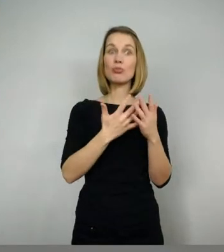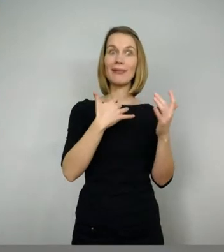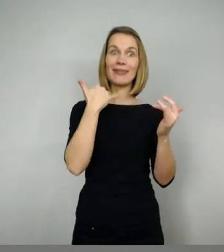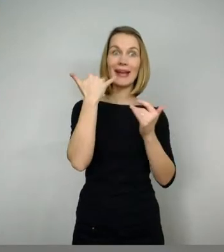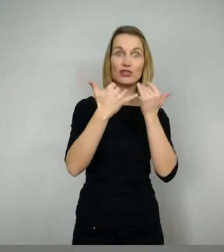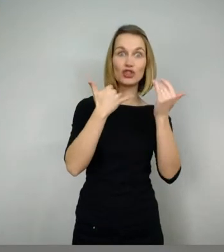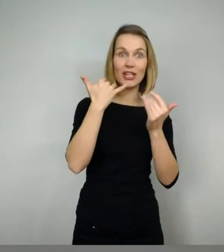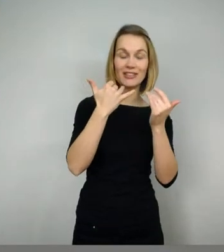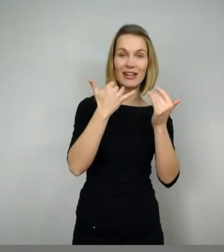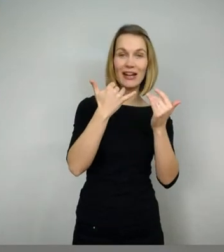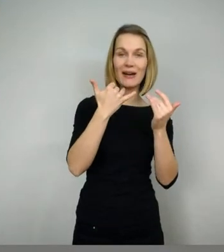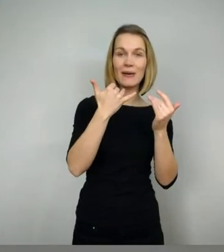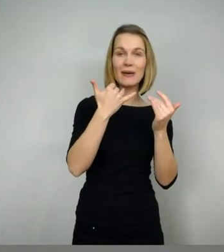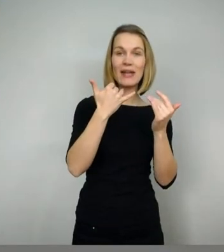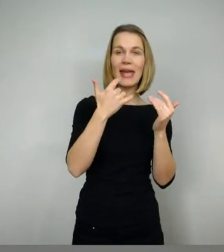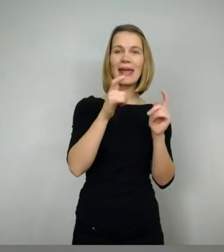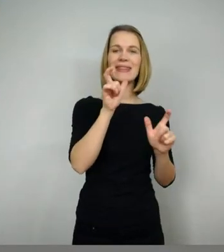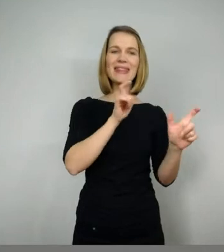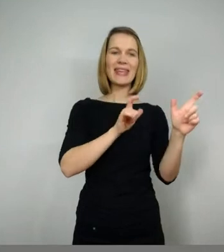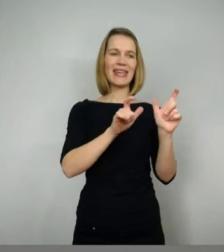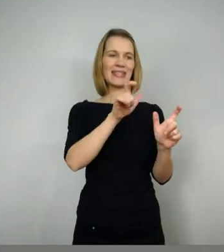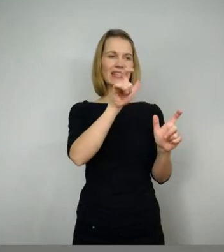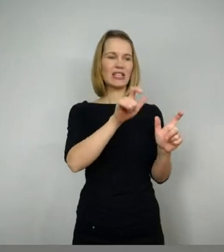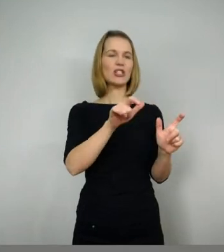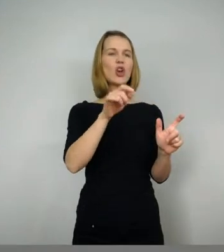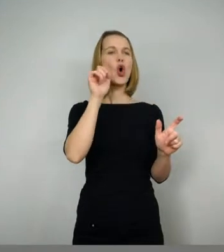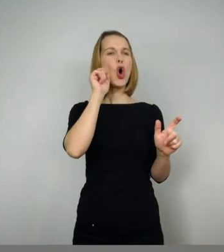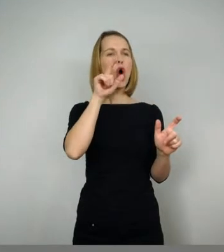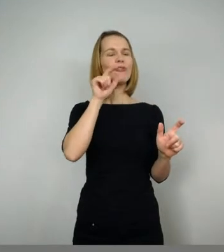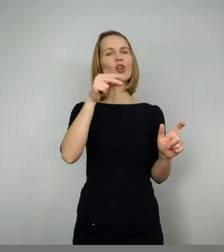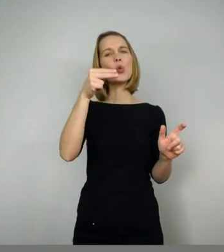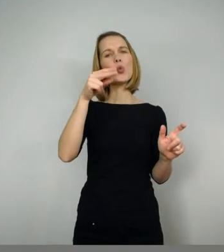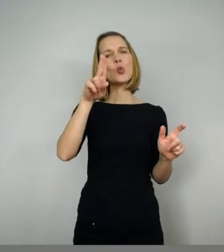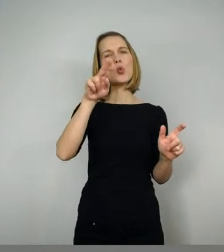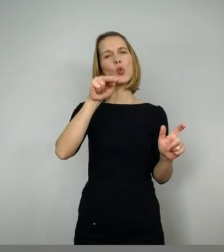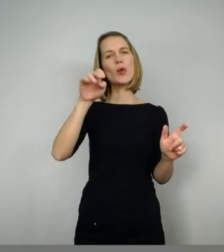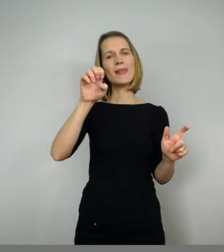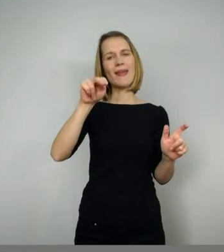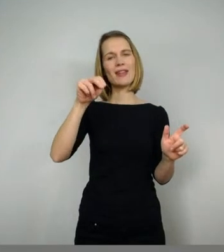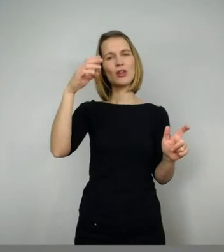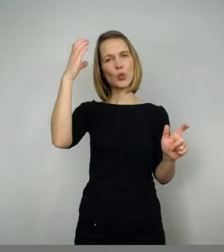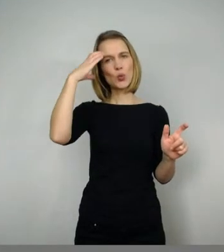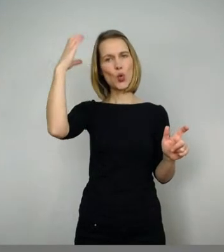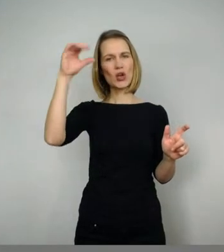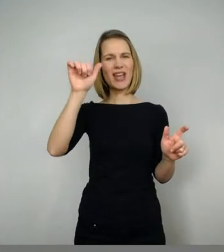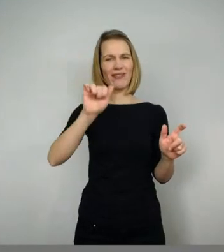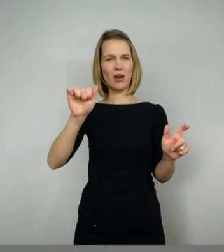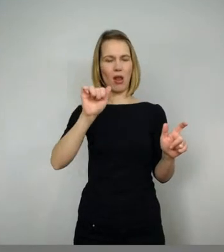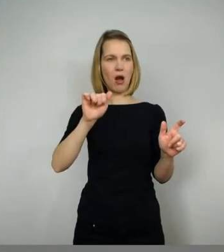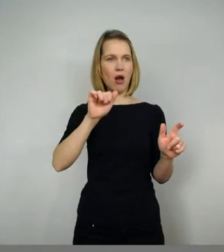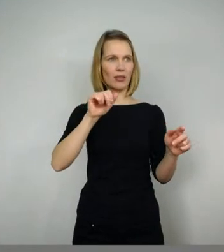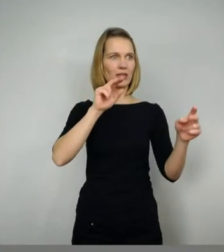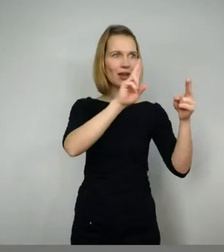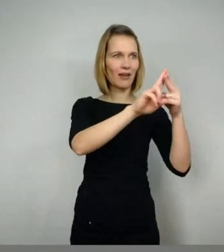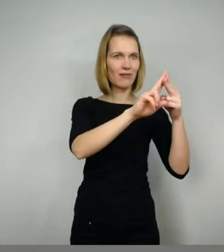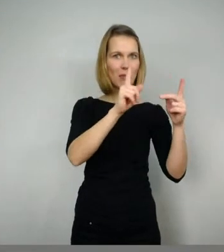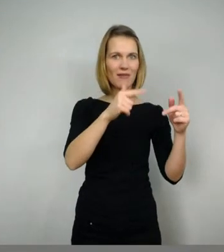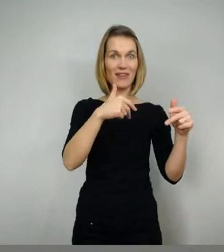Hundenkönig Attila, also der heißt dort Ätzel. Wenn man jetzt aber mal auf die Geschichte guckt, also was tatsächlich passiert ist,